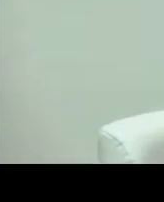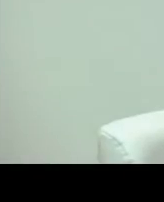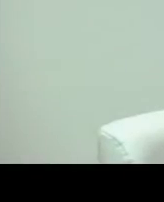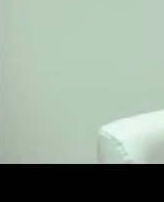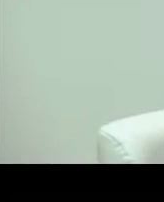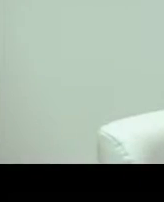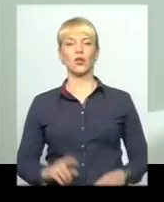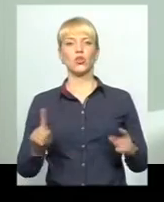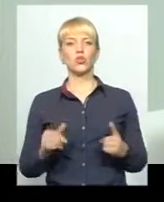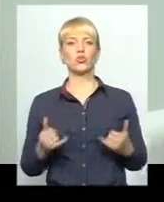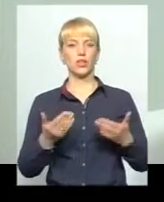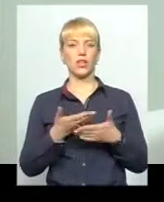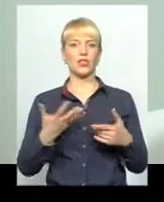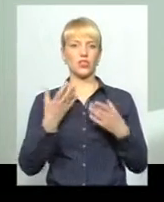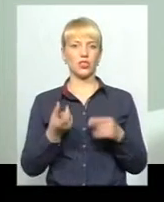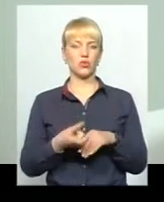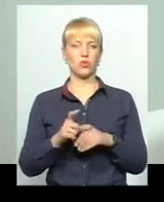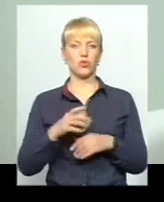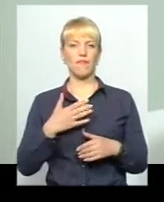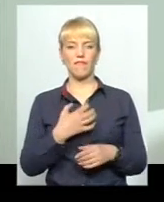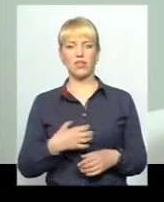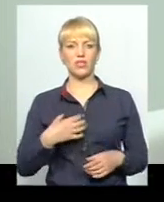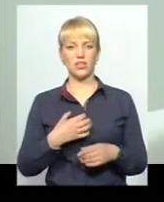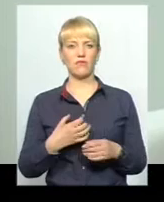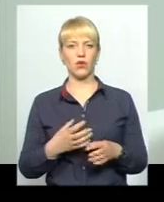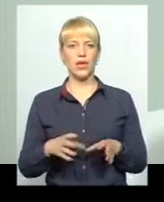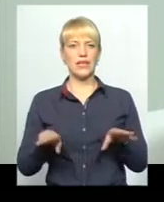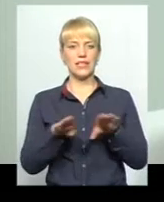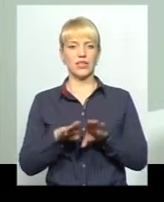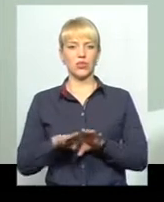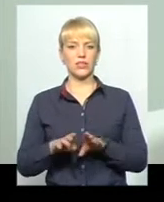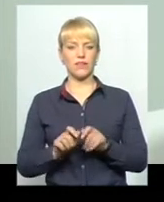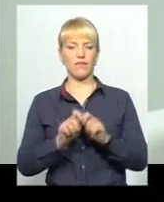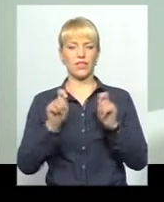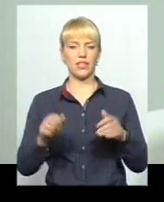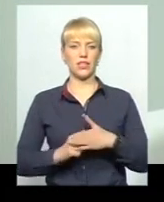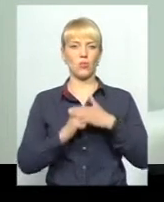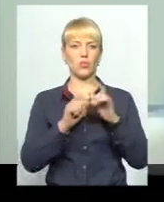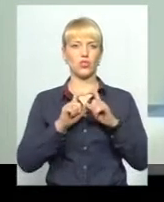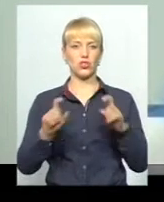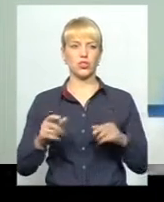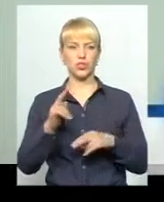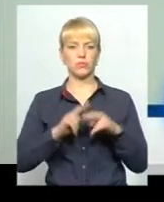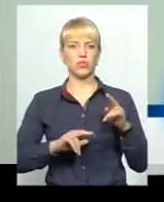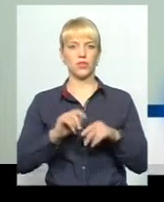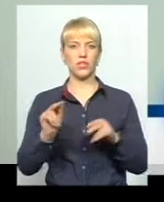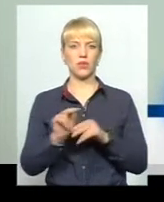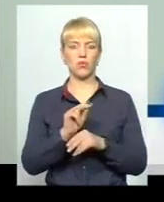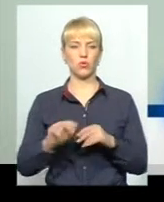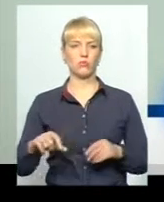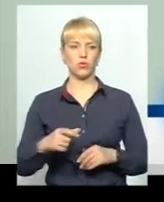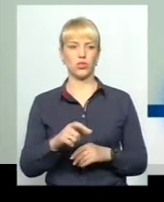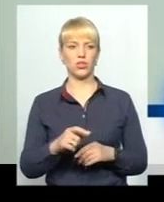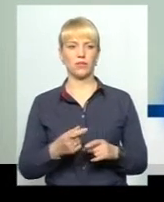Що для нас ще дуже важливо? Синхронізувати відкриття опорних шкіл з будівництвом і ремонтом доріг.